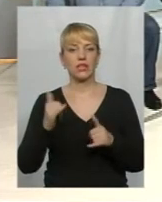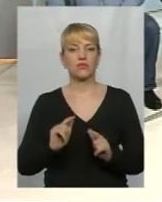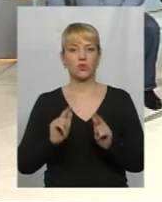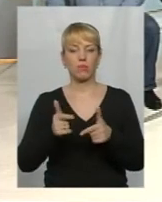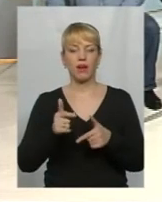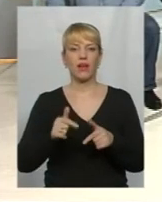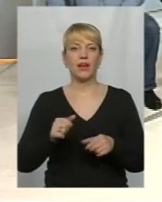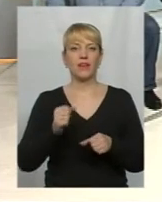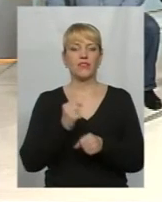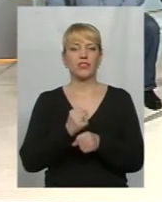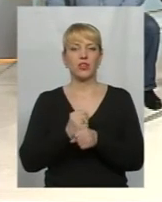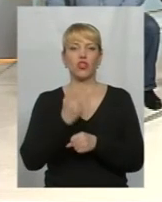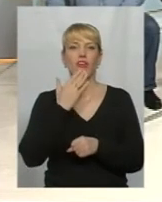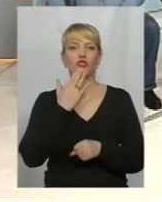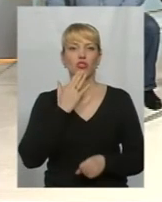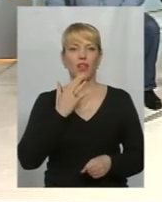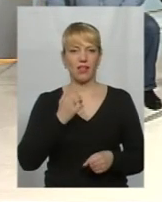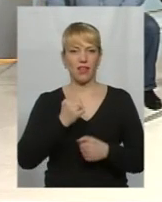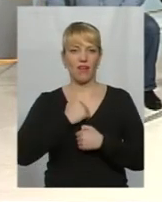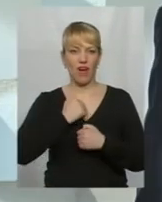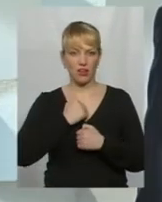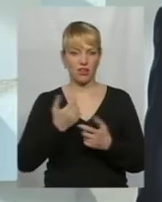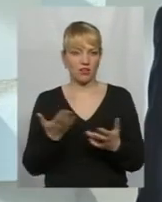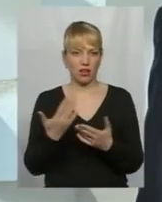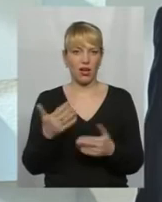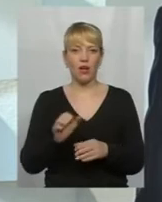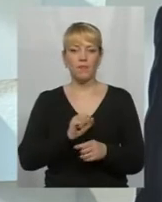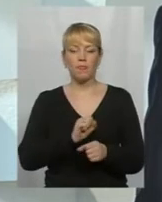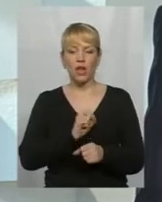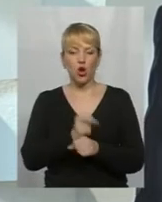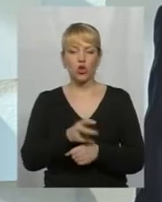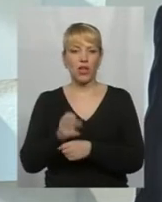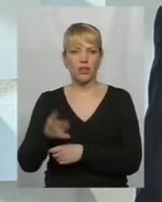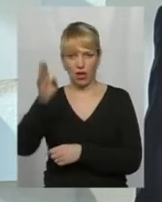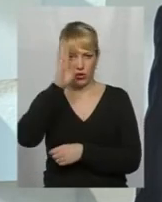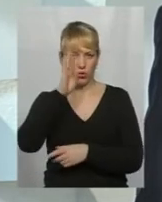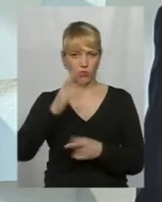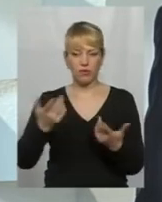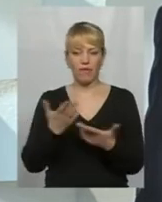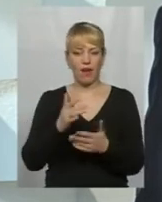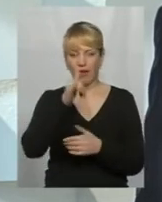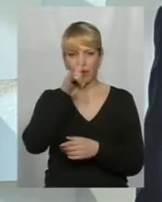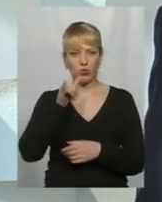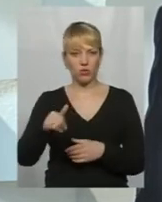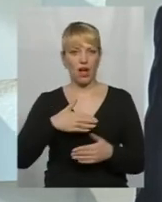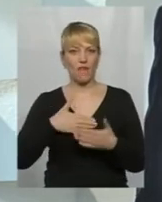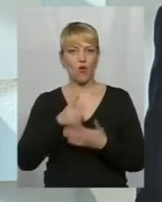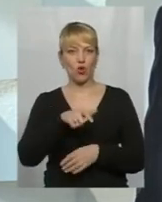Національна гвардія, яка розганяє хлопців, яка сьогодні не пускає волонтерів,